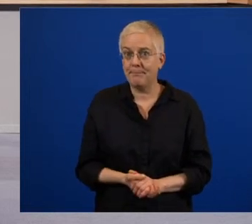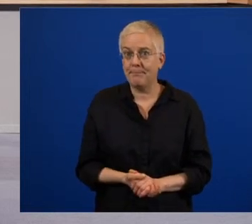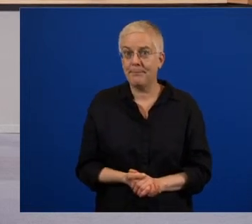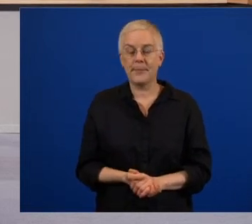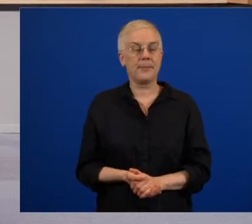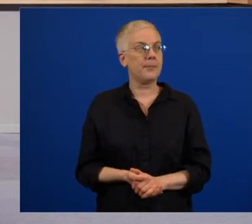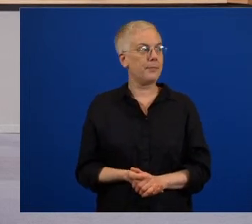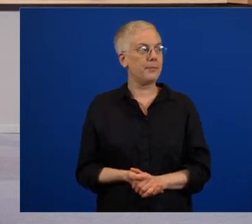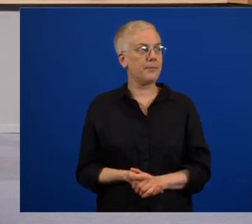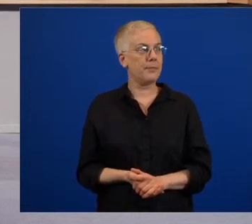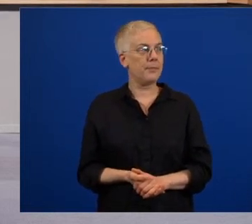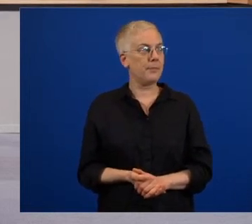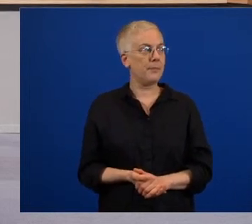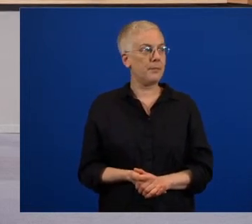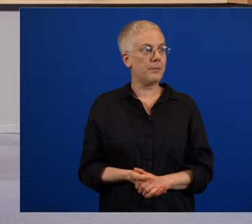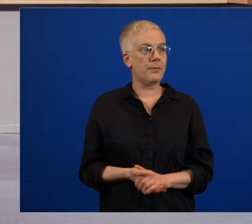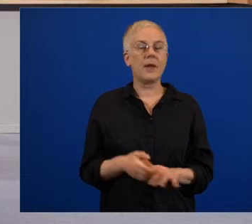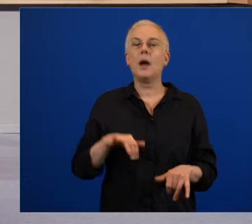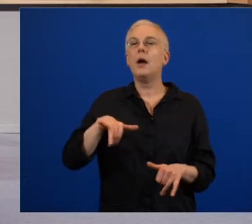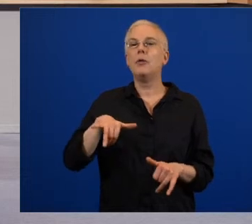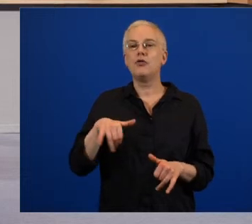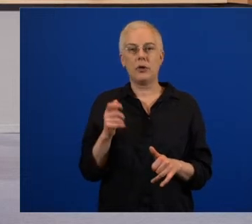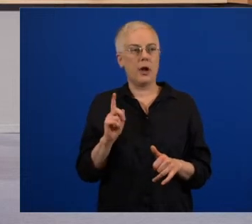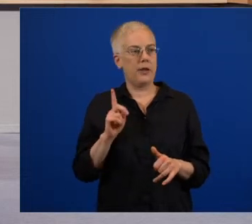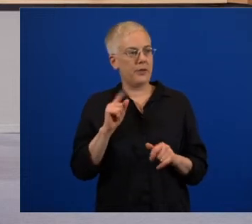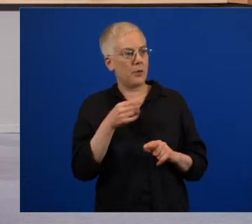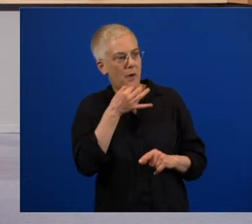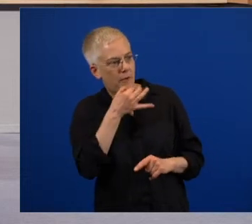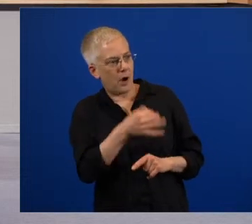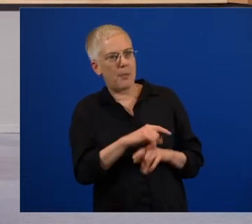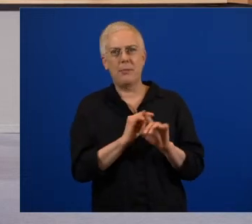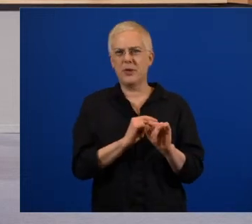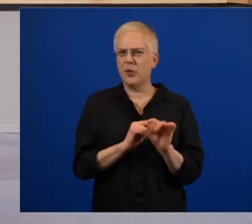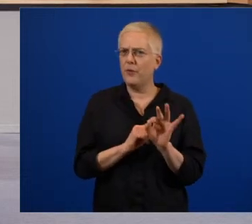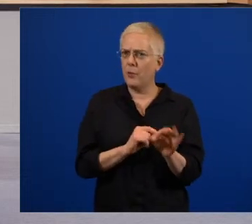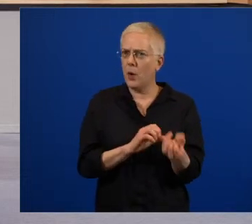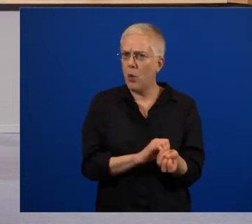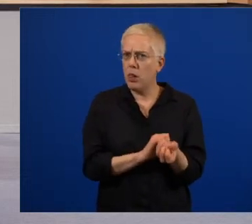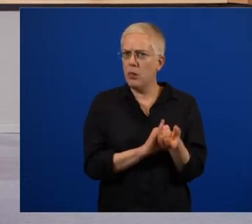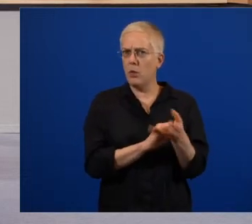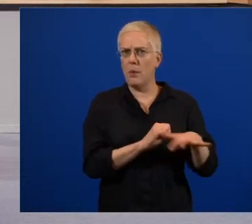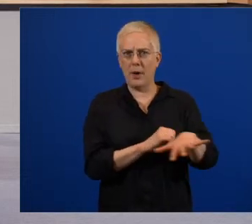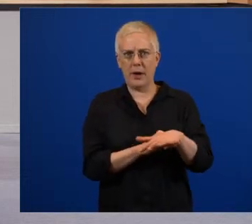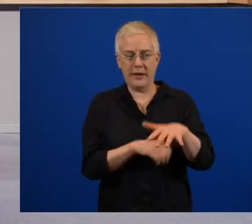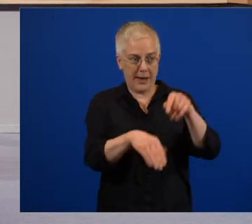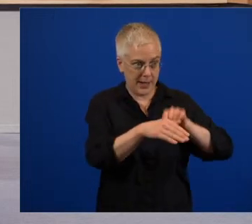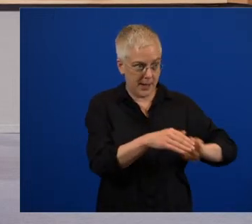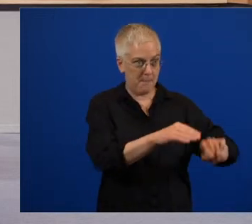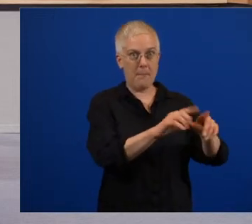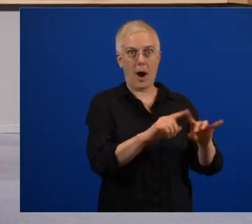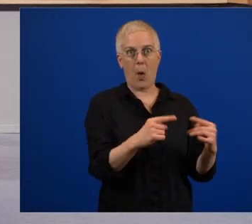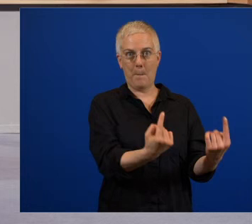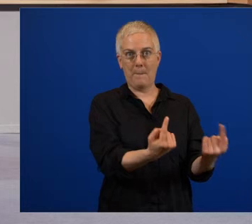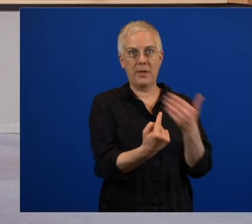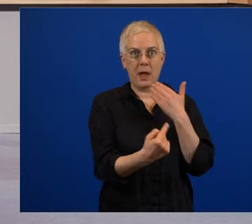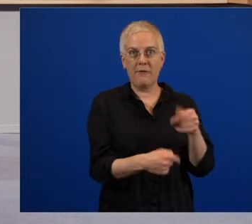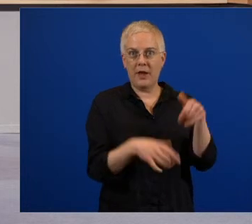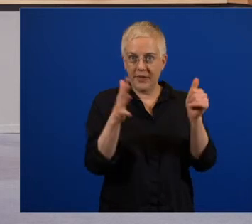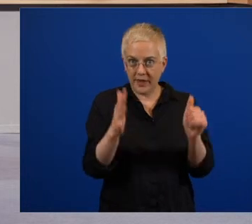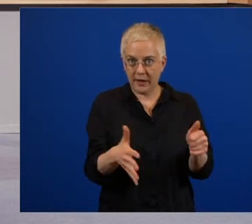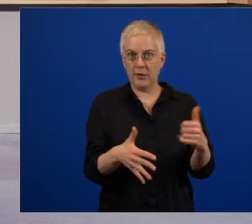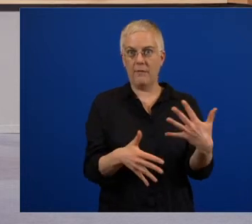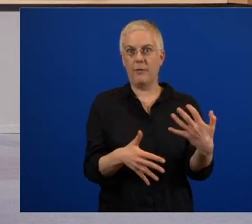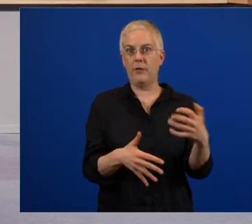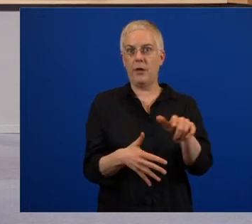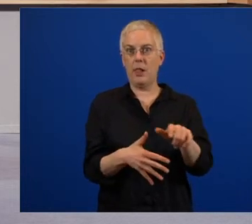Ich habe noch mal eine Frage, was das jetzt für die Kultur bedeutet. Also wenn man jetzt sagt, dass 650 Menschen sich in einem geschlossenen Raum aufhalten dürfen, dürfen